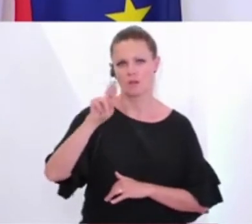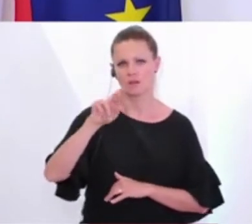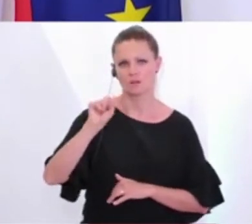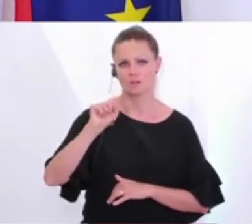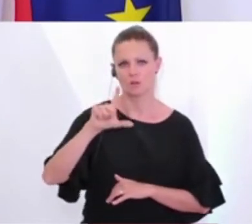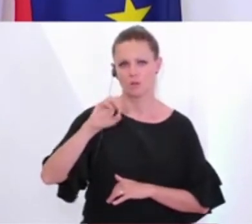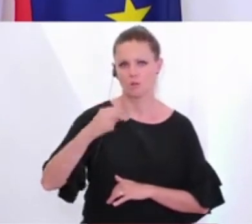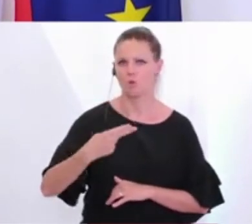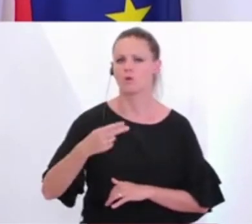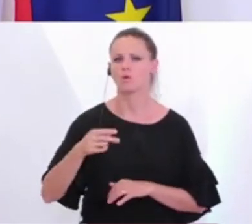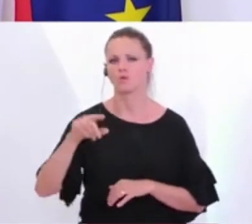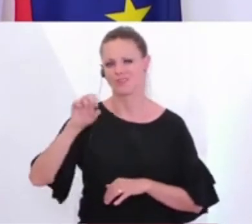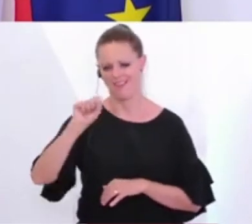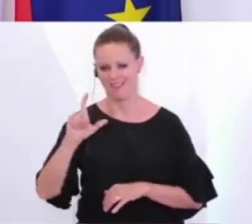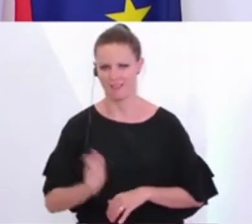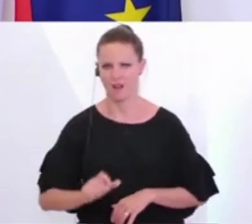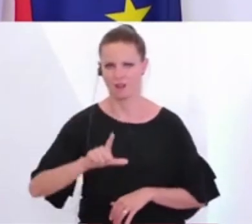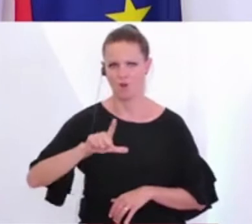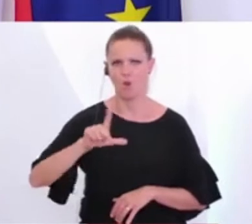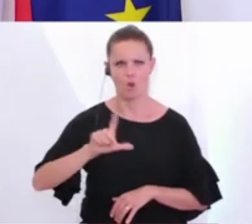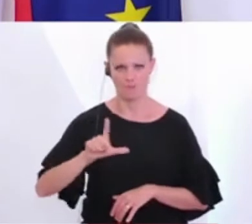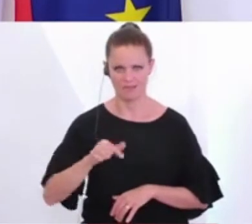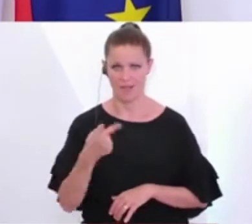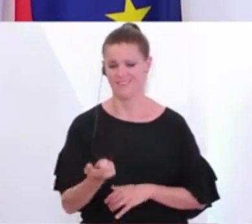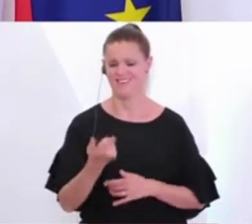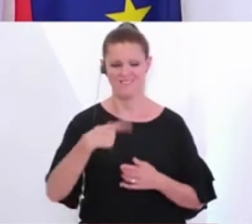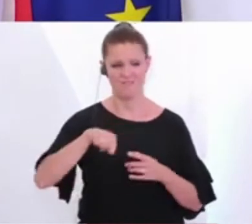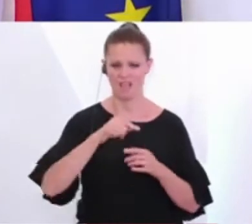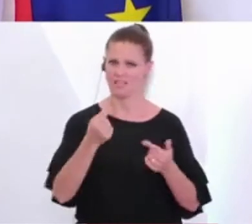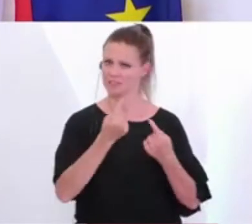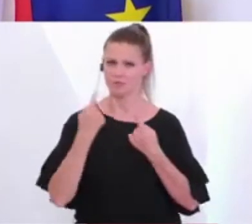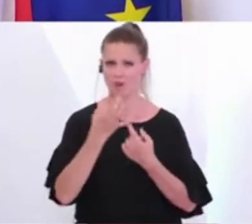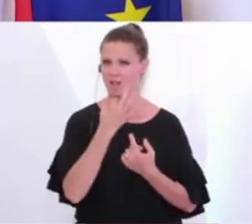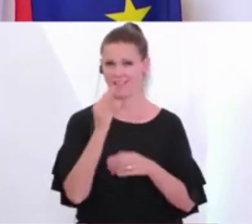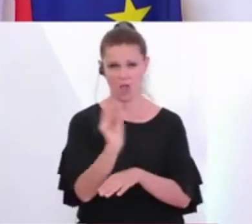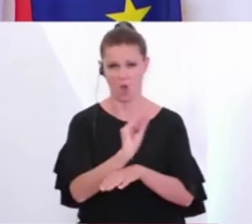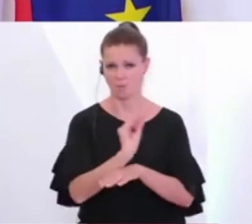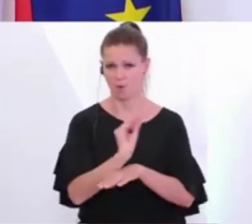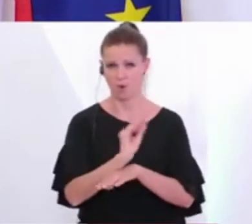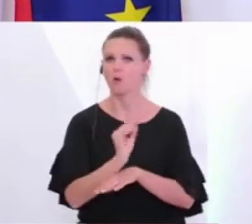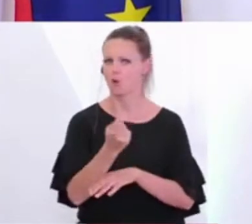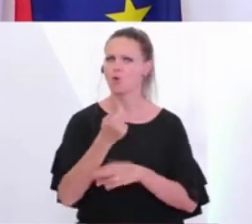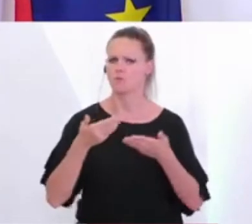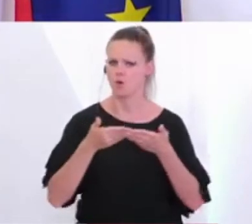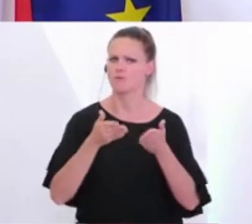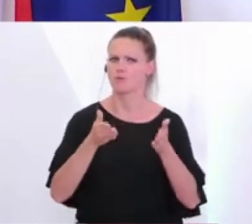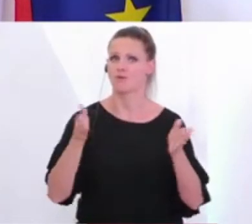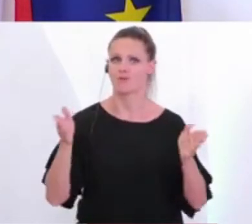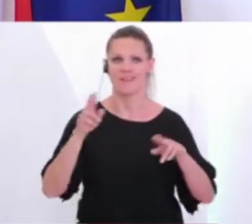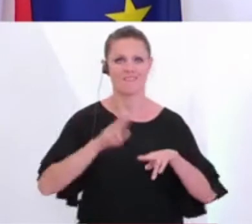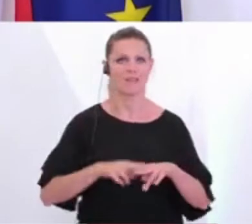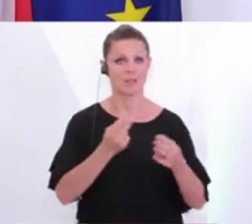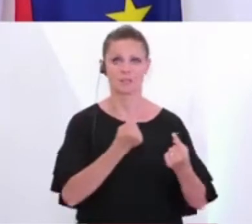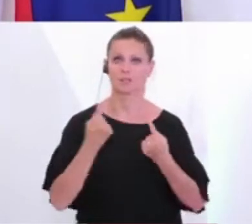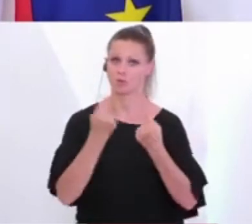Kraft sind. Wir beobachten die Lage natürlich sehr genau und werden auch weiterhin natürlich Öffnungsschritte setzen, sobald es